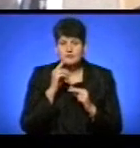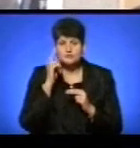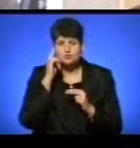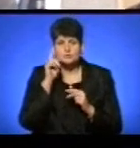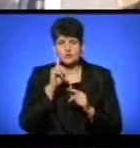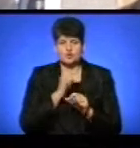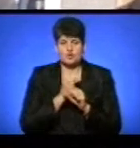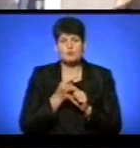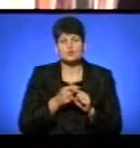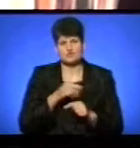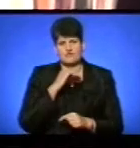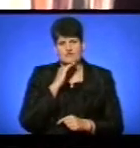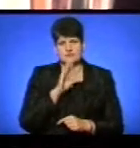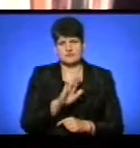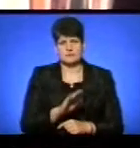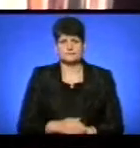робиш, і цього буде достатньо.